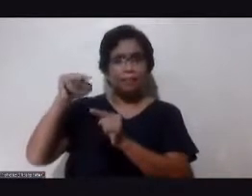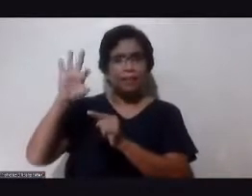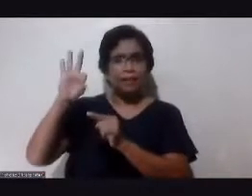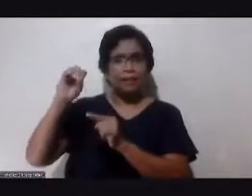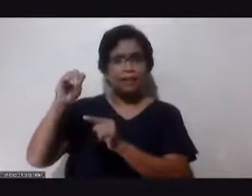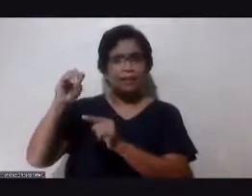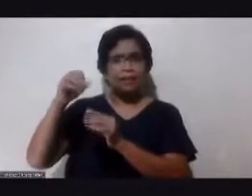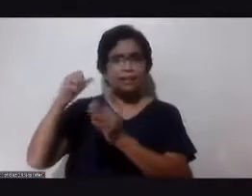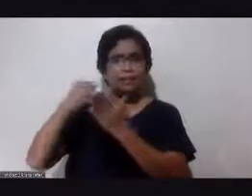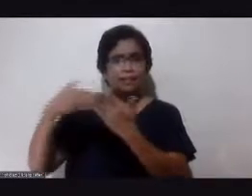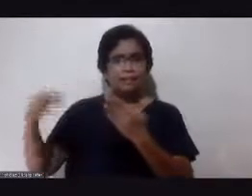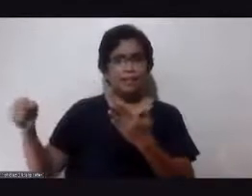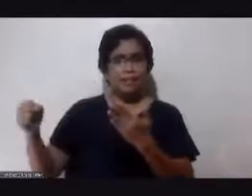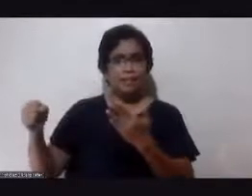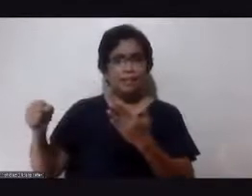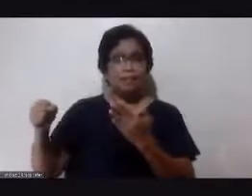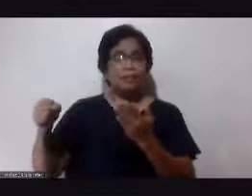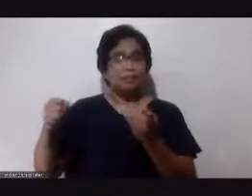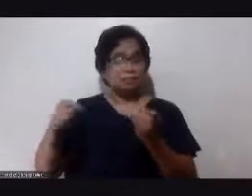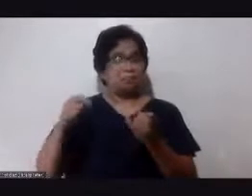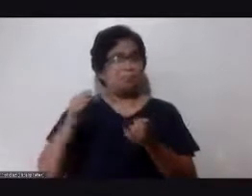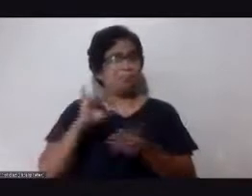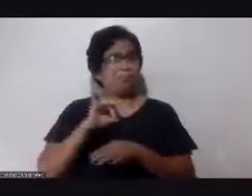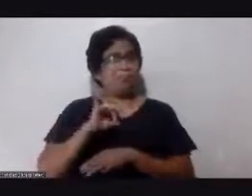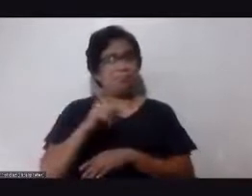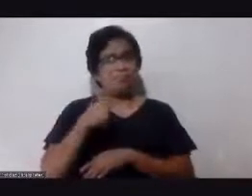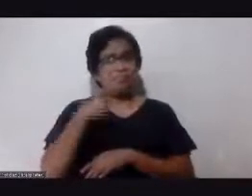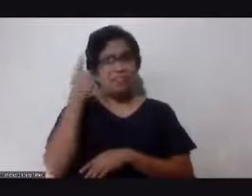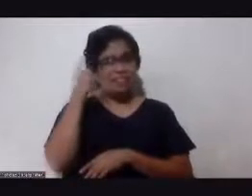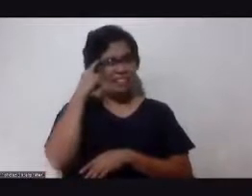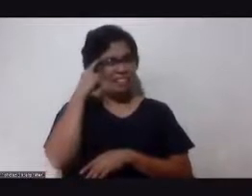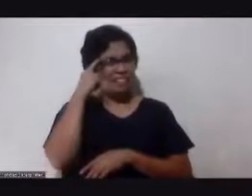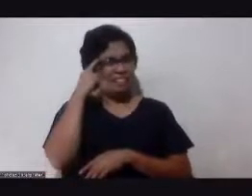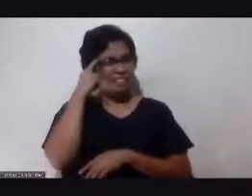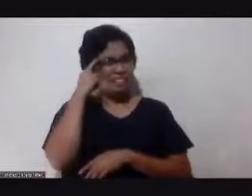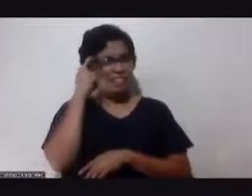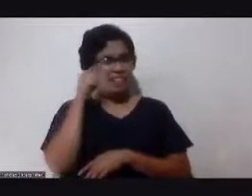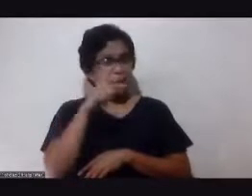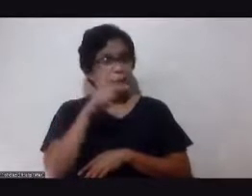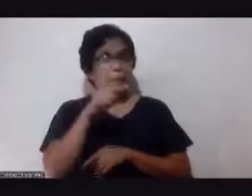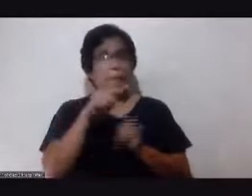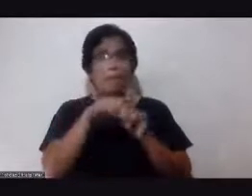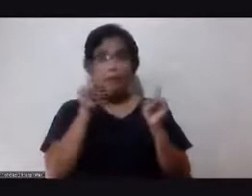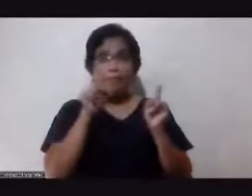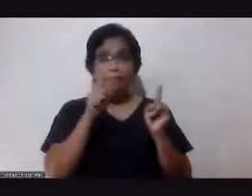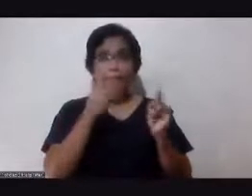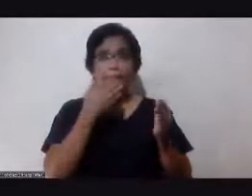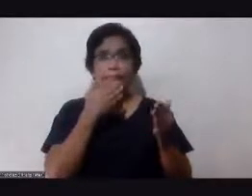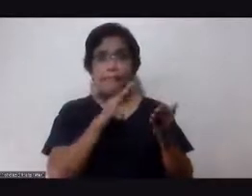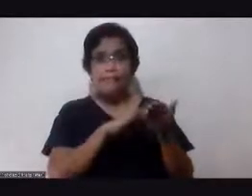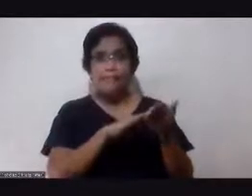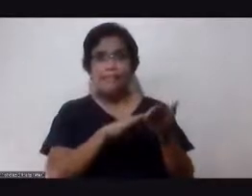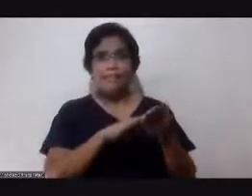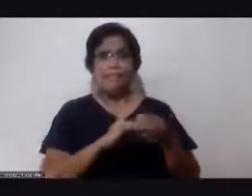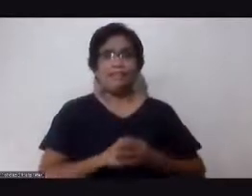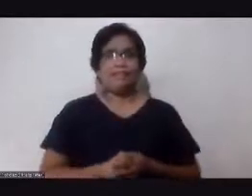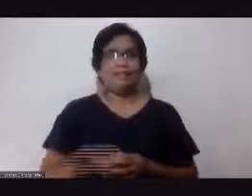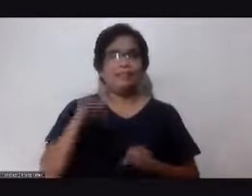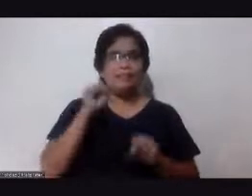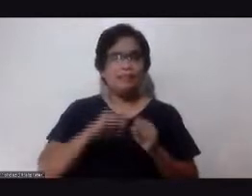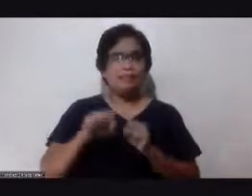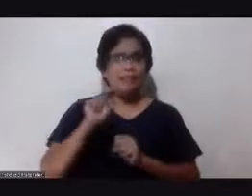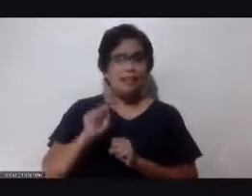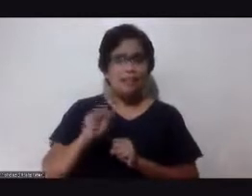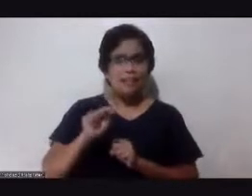So, yung akala nating inosente, pwedeng makasamaan, okay. So, kailangan nating